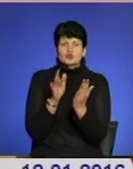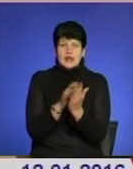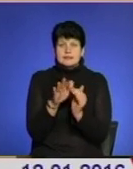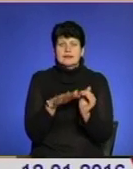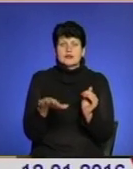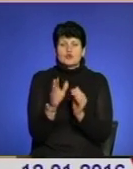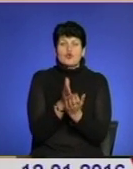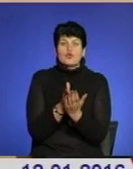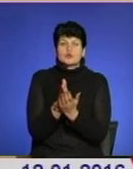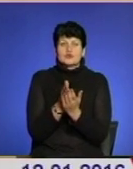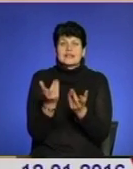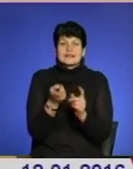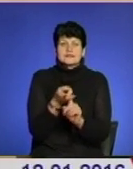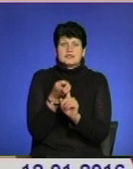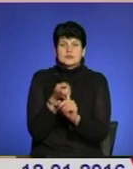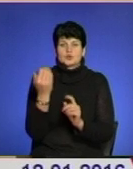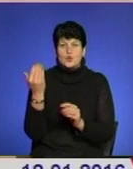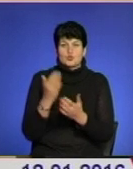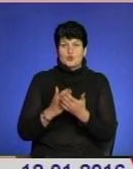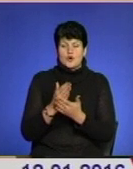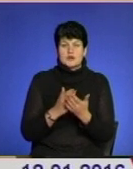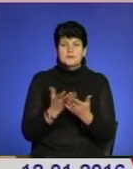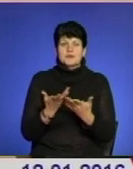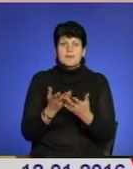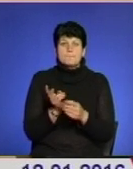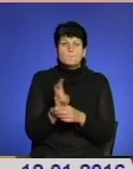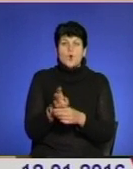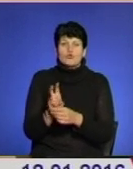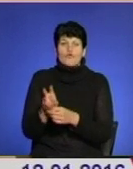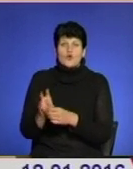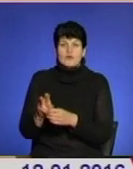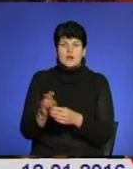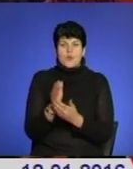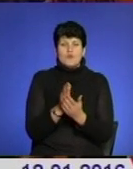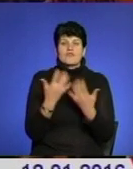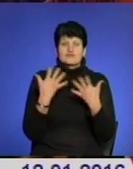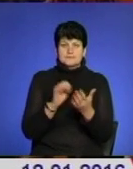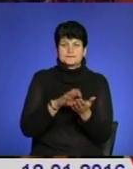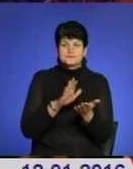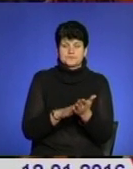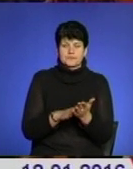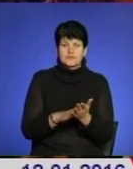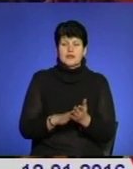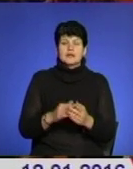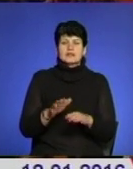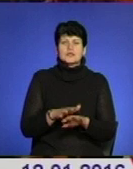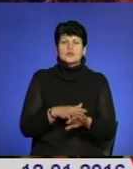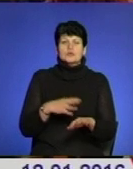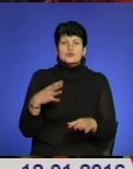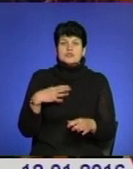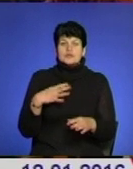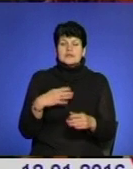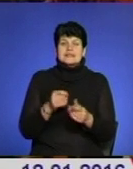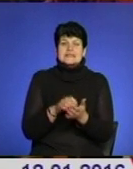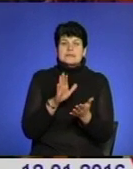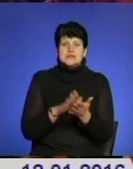належить цьому сімейному лікарю, шляхом так званих подборових обходів, вже внесена. Найочікуваніша послуга порталу –